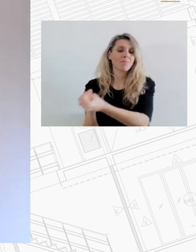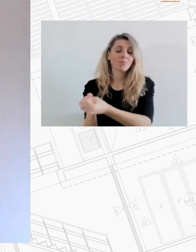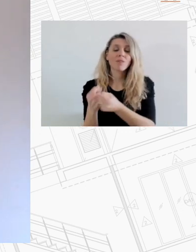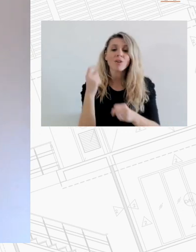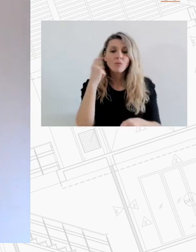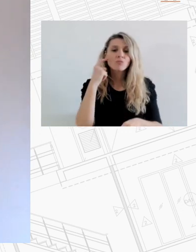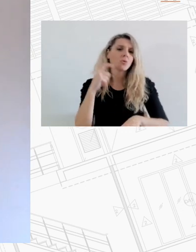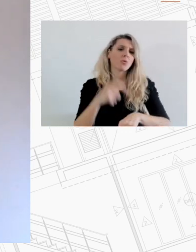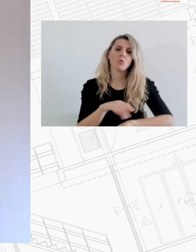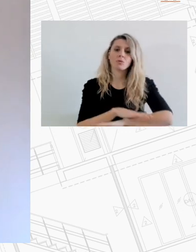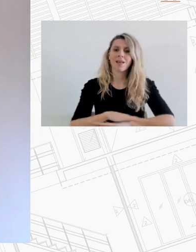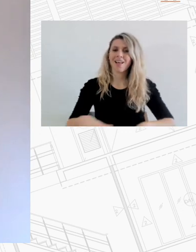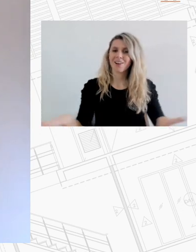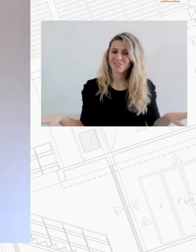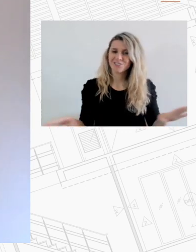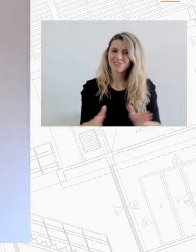χρόνος μας κάπου εδώ έχει τελειώσει